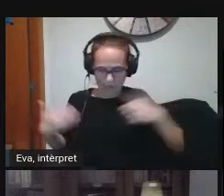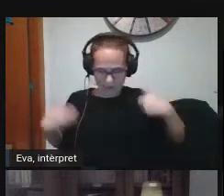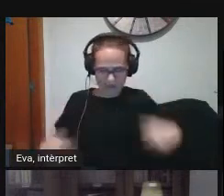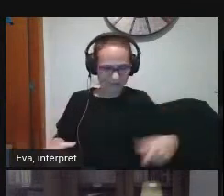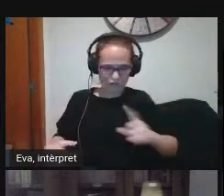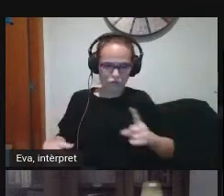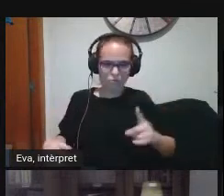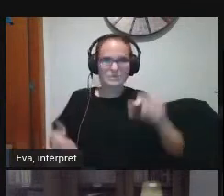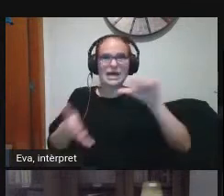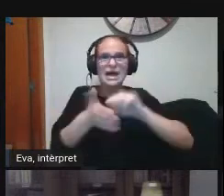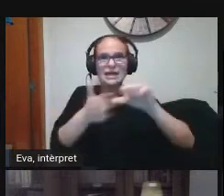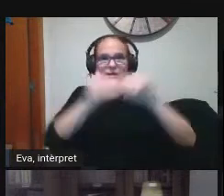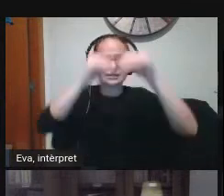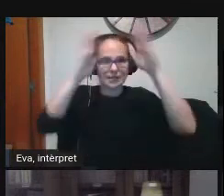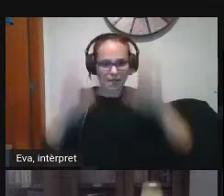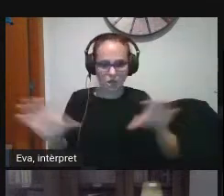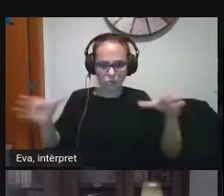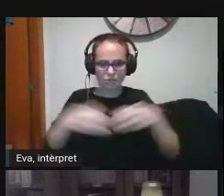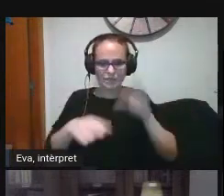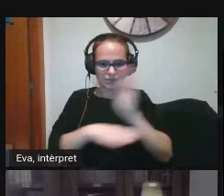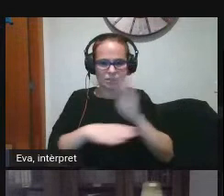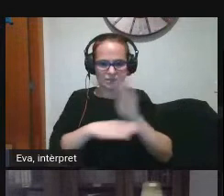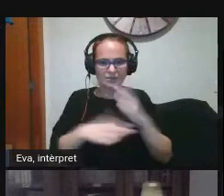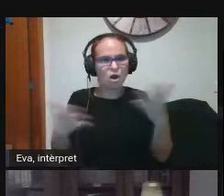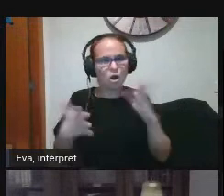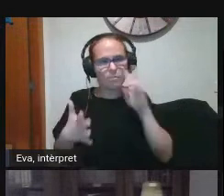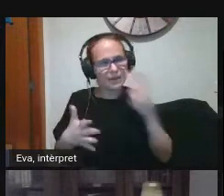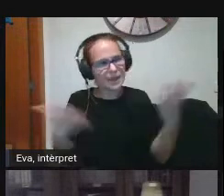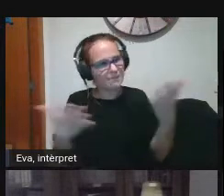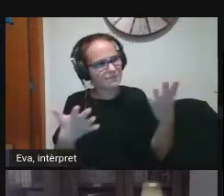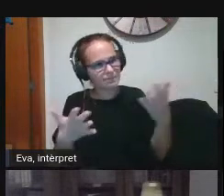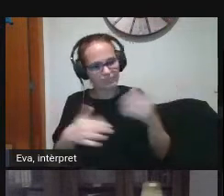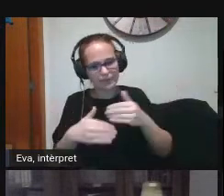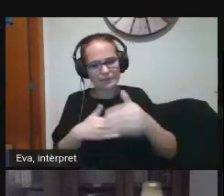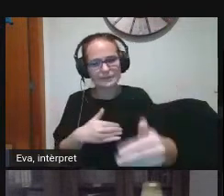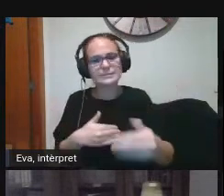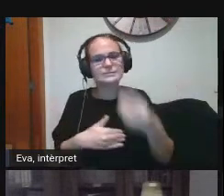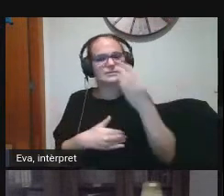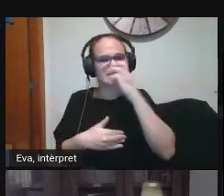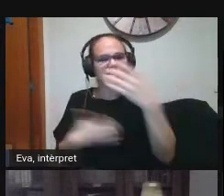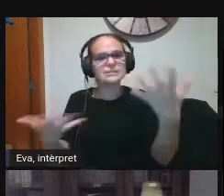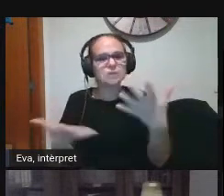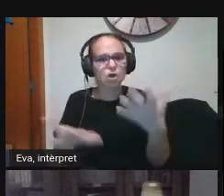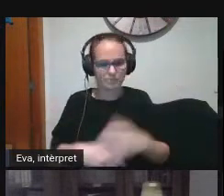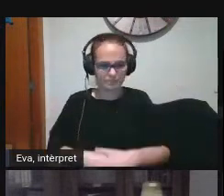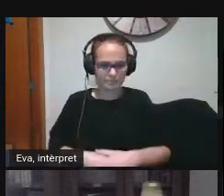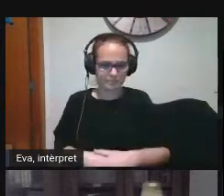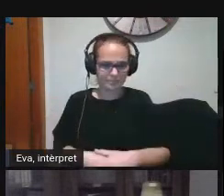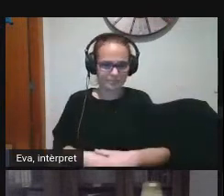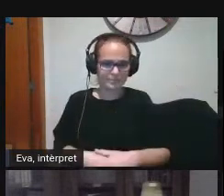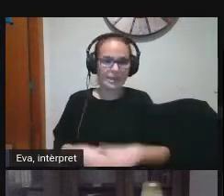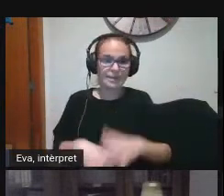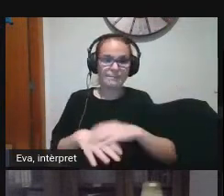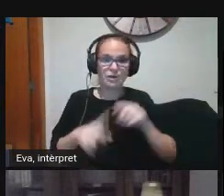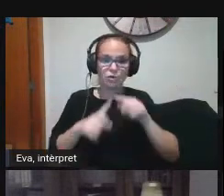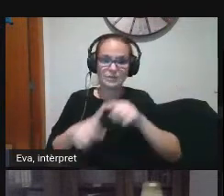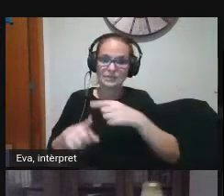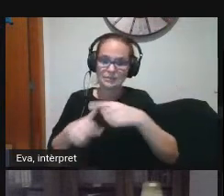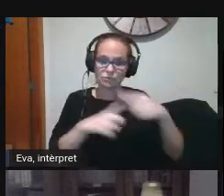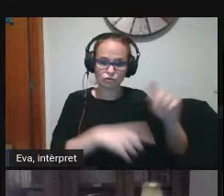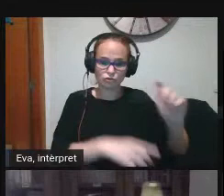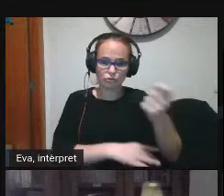sinó a nivell de comunitat educativa del centre com el veiem cap on va com trobarem aquests objectius i per trobar aquests objectius